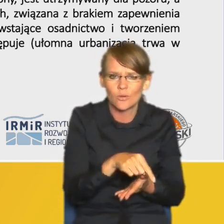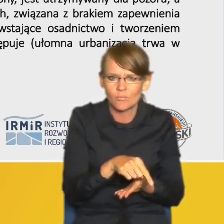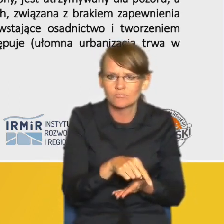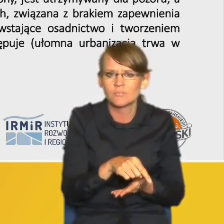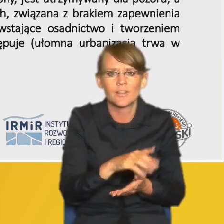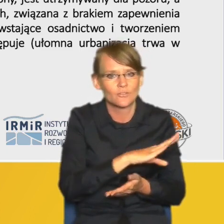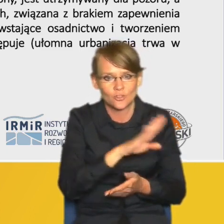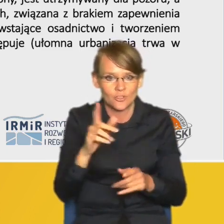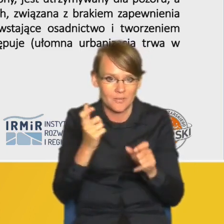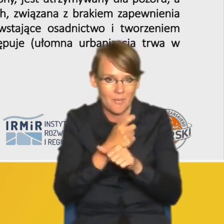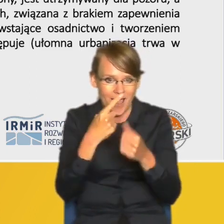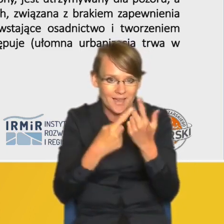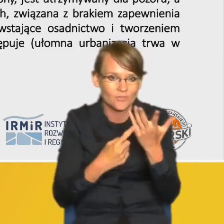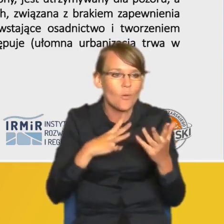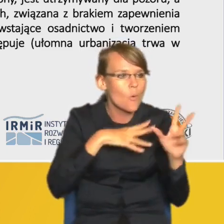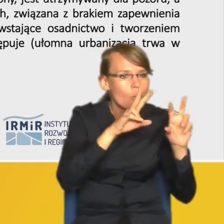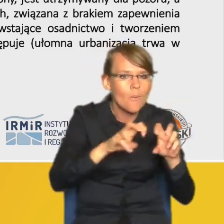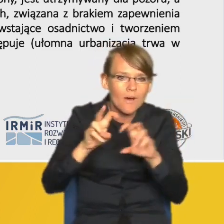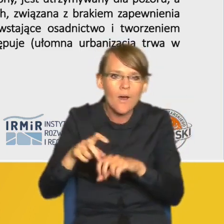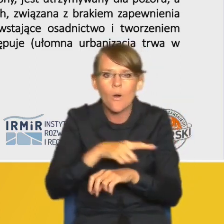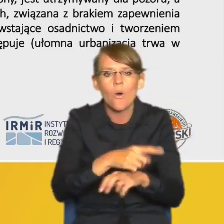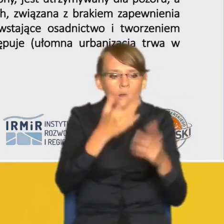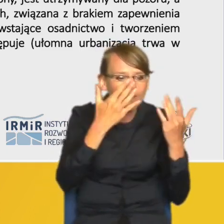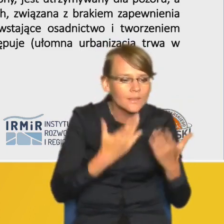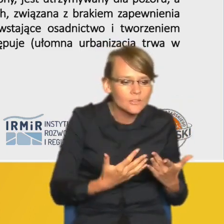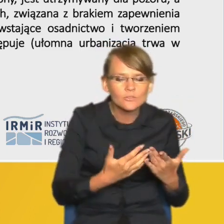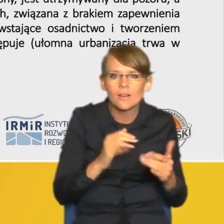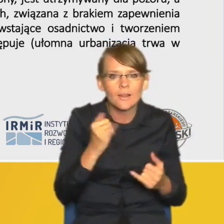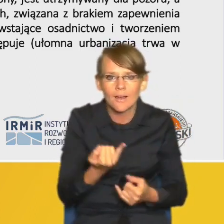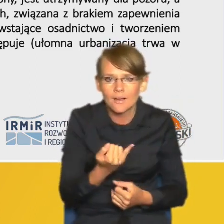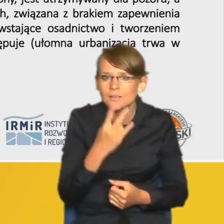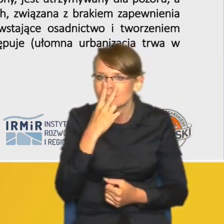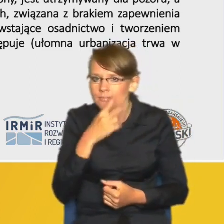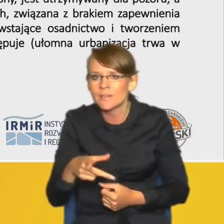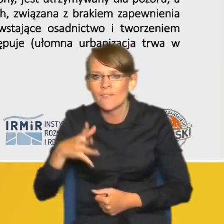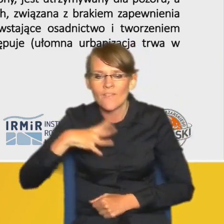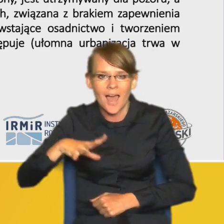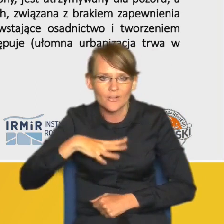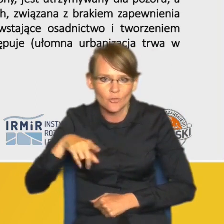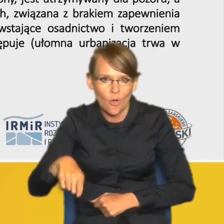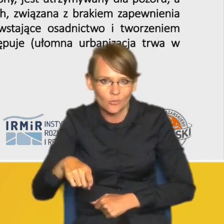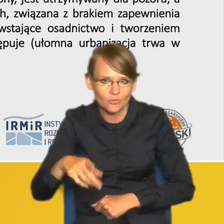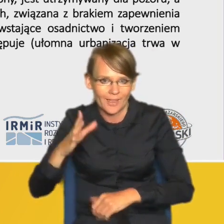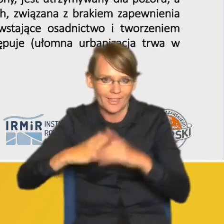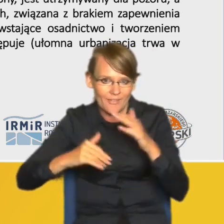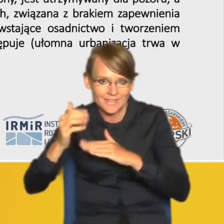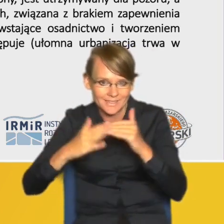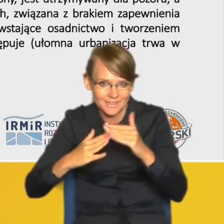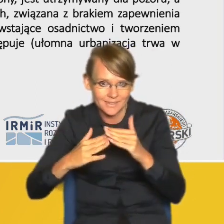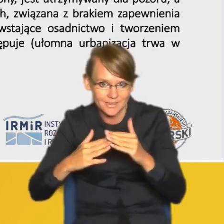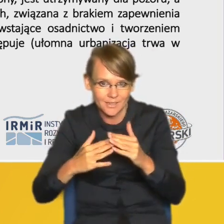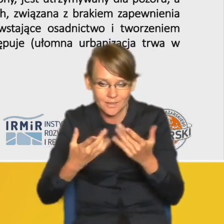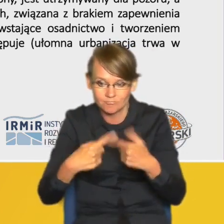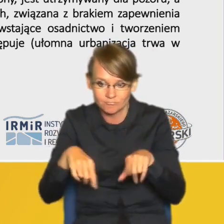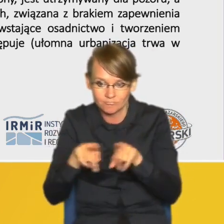państwach które badaliśmy jest liczona od wartości inwestycji które są realizowane w ramach